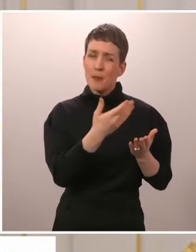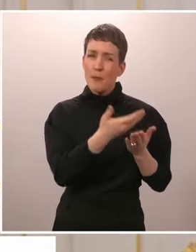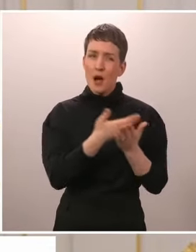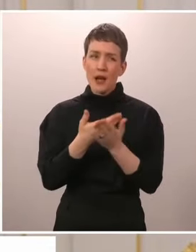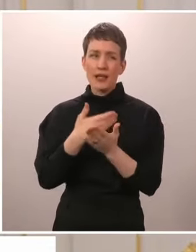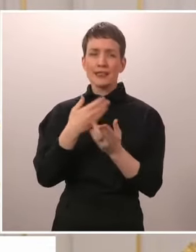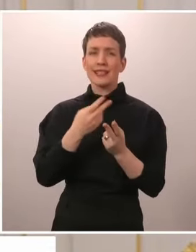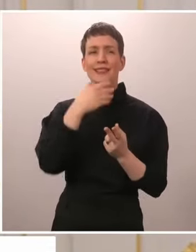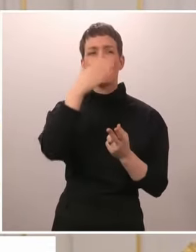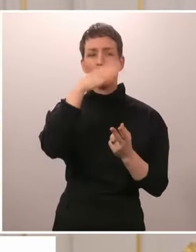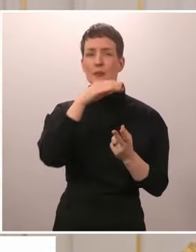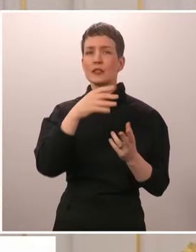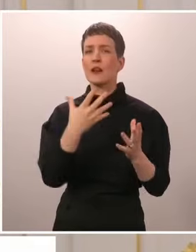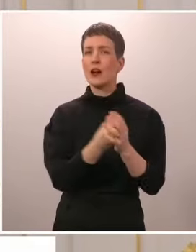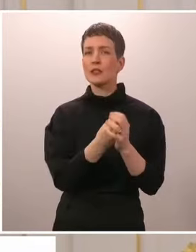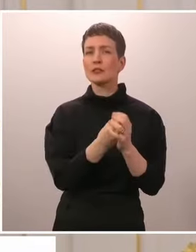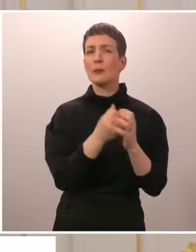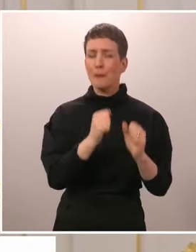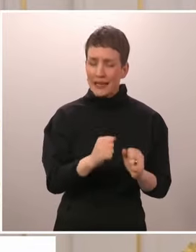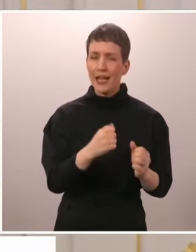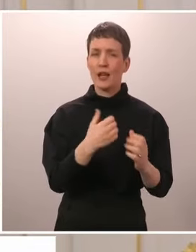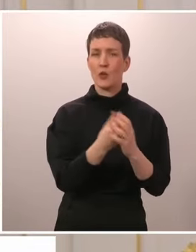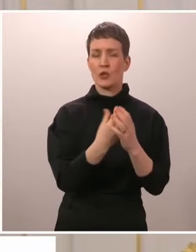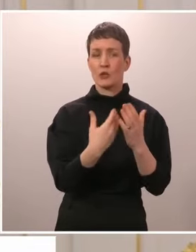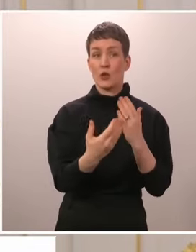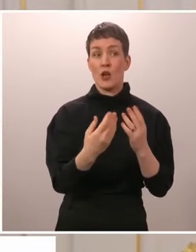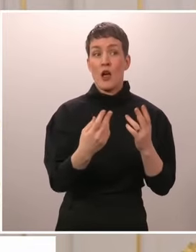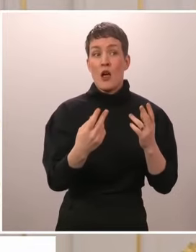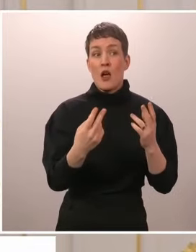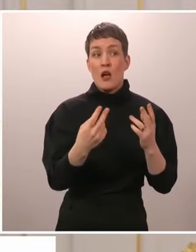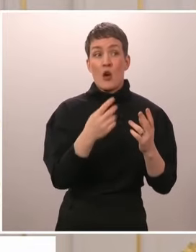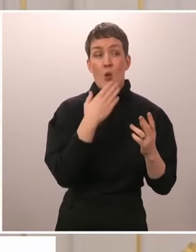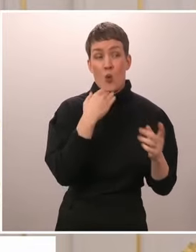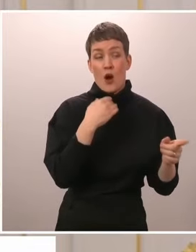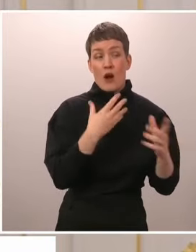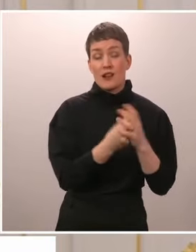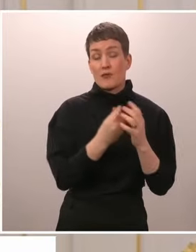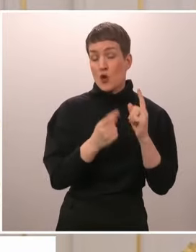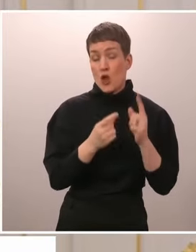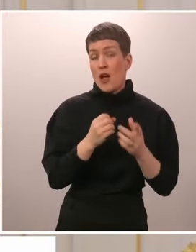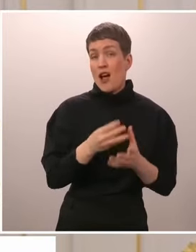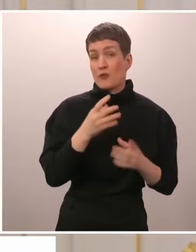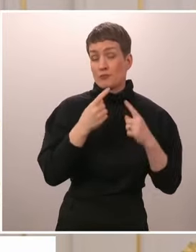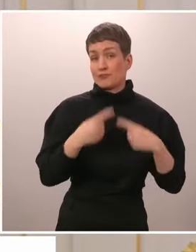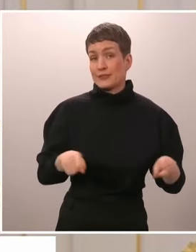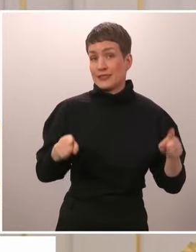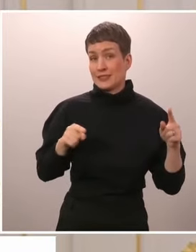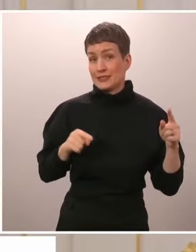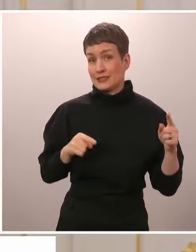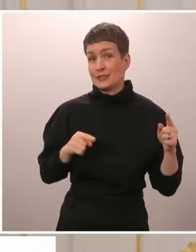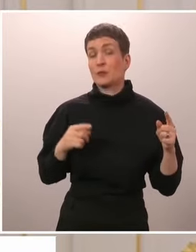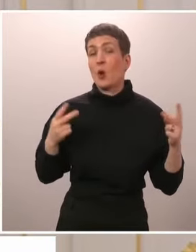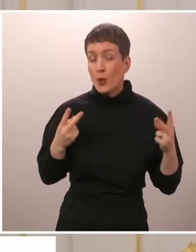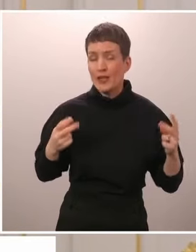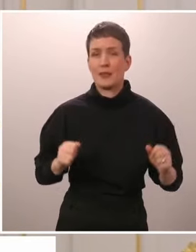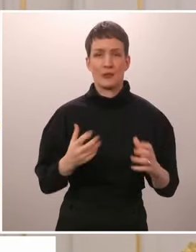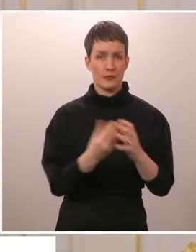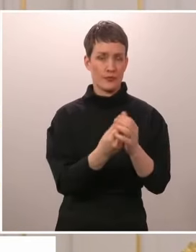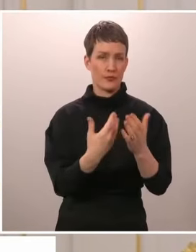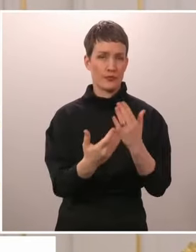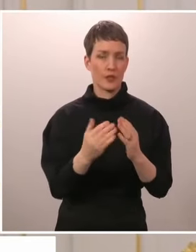ihmisten kanssa, joiden kanssa arvoja ei jaa. Tulen johtamaan ulkopolitiikkaa